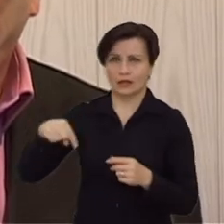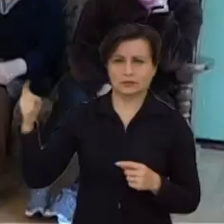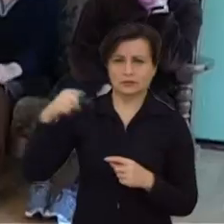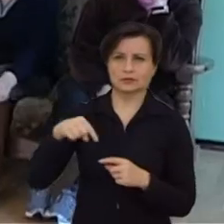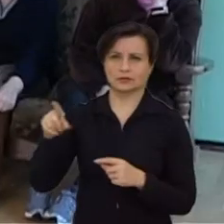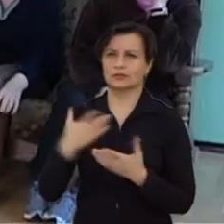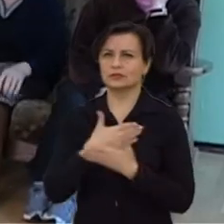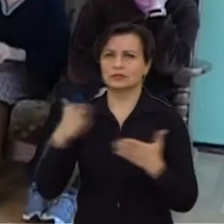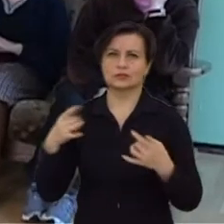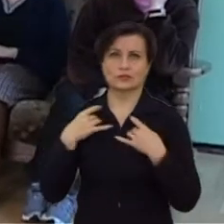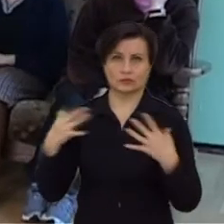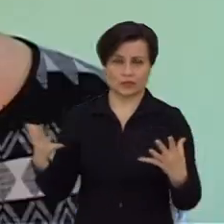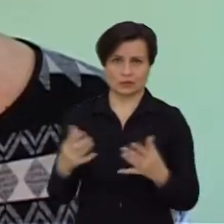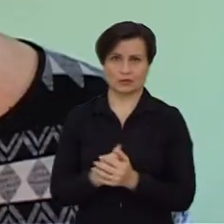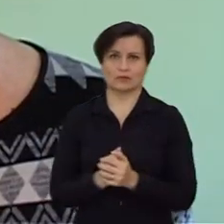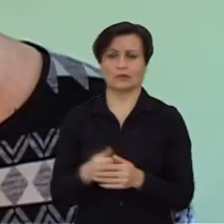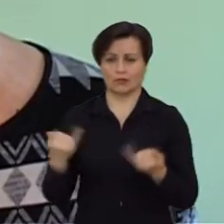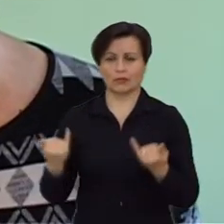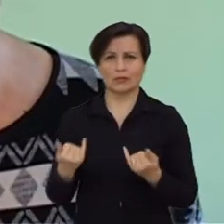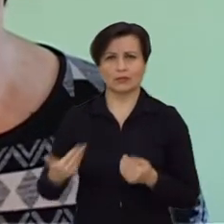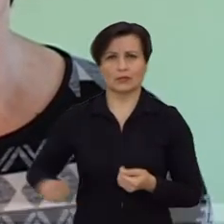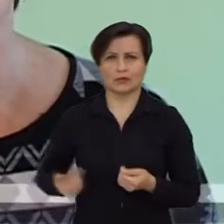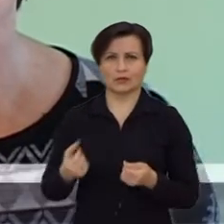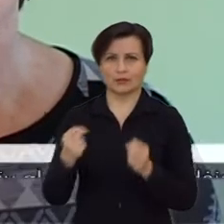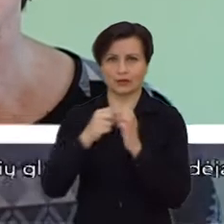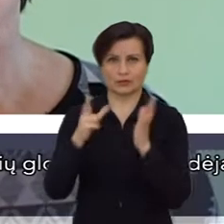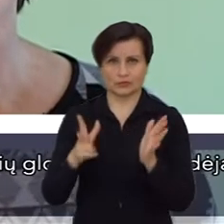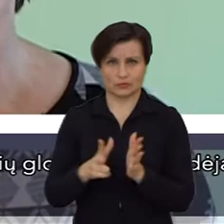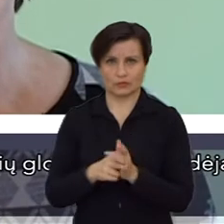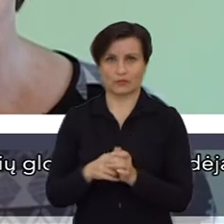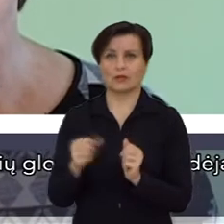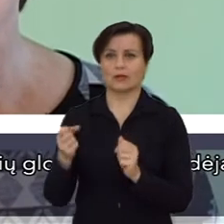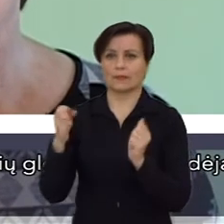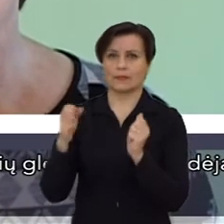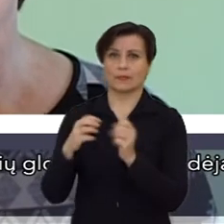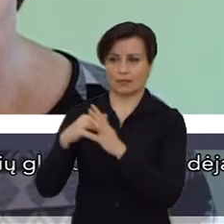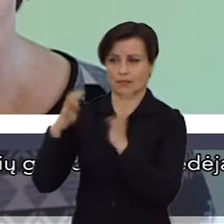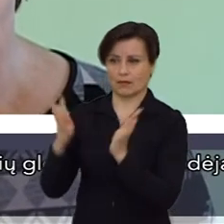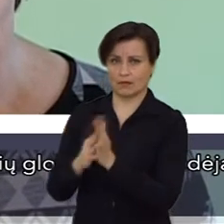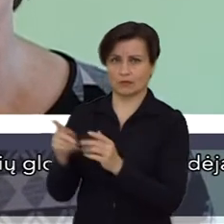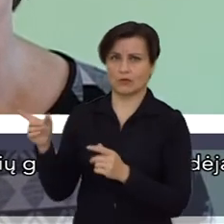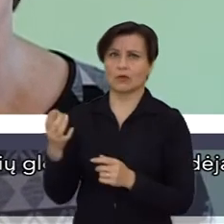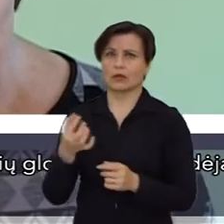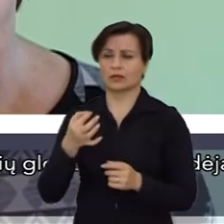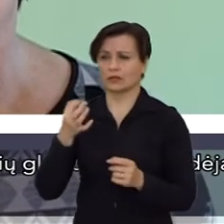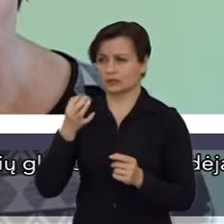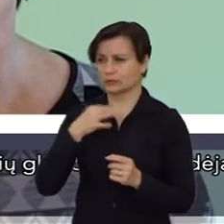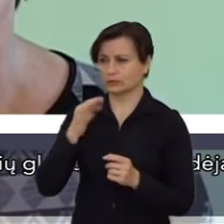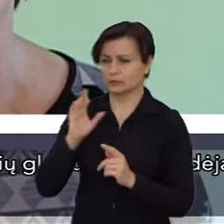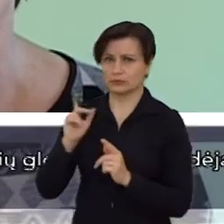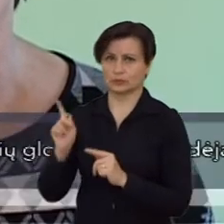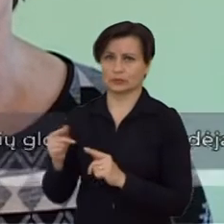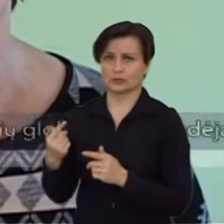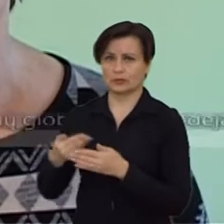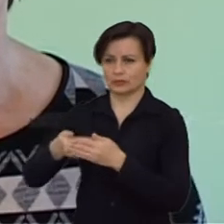apsilankimas yra didžiulė šventė. Aštuoniolikas šiuo metu gyvena, deviniolikta persivešimė žadėjų, kaip